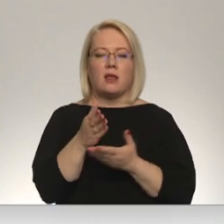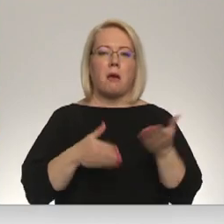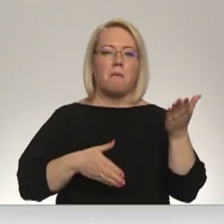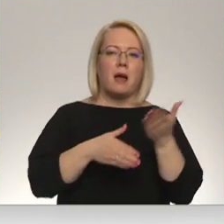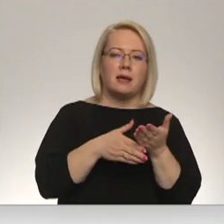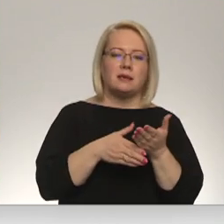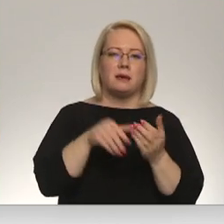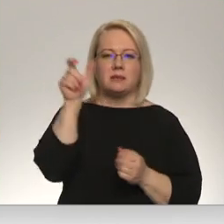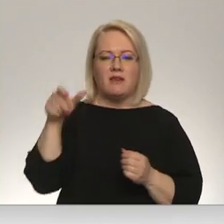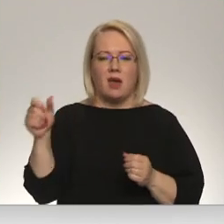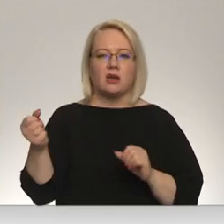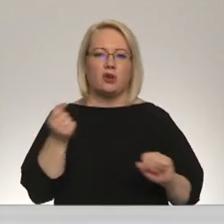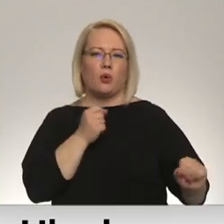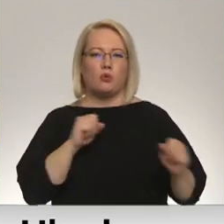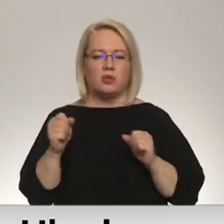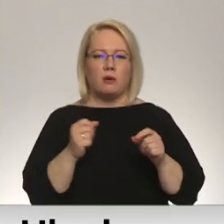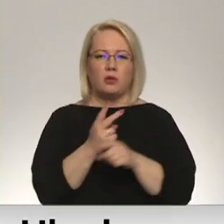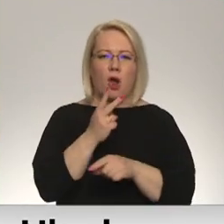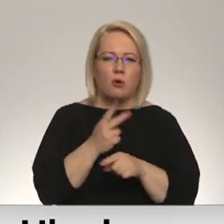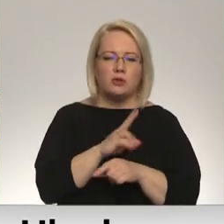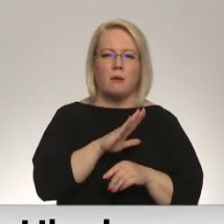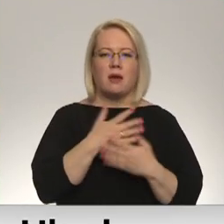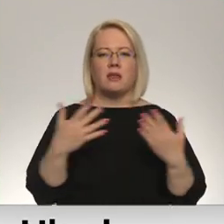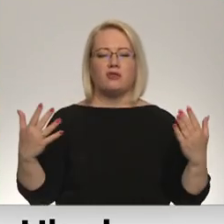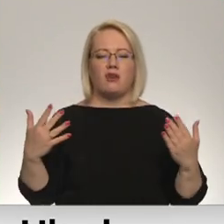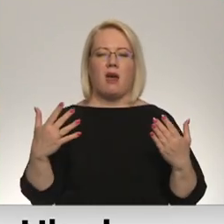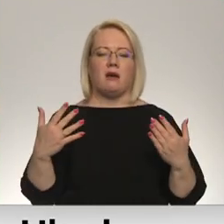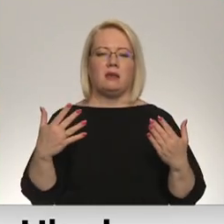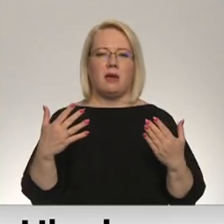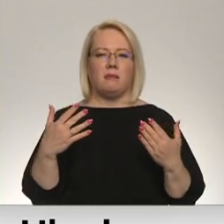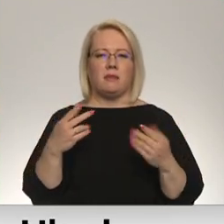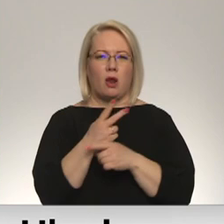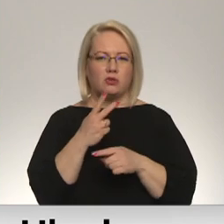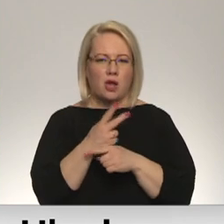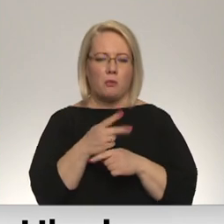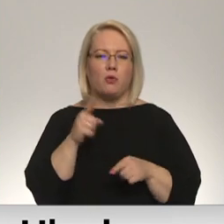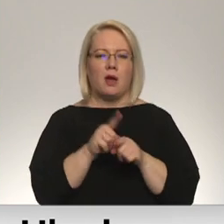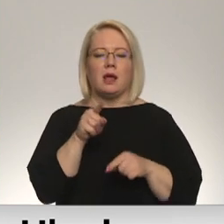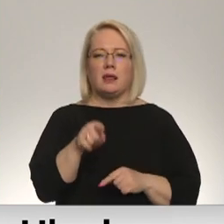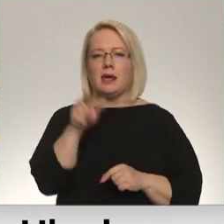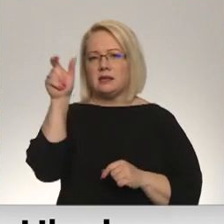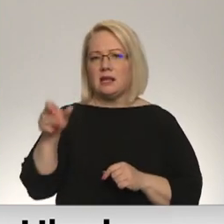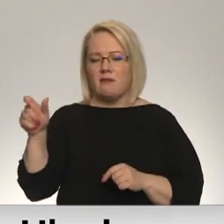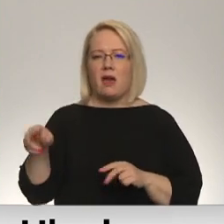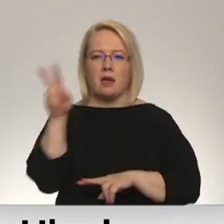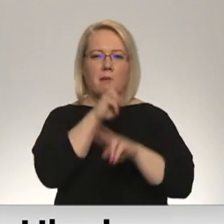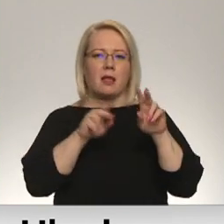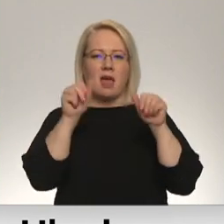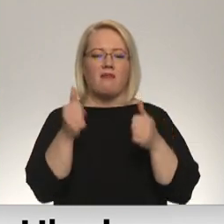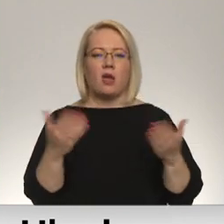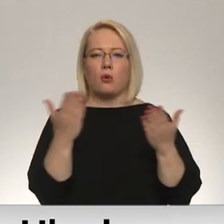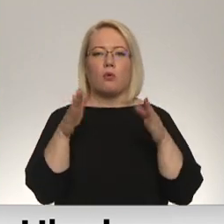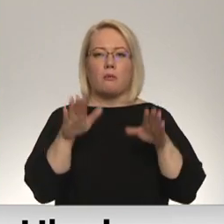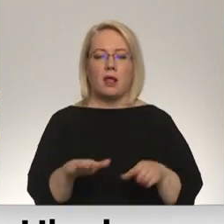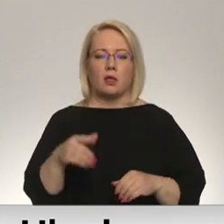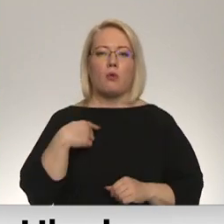traucējumiem, kas ir ar intelektuālu attīstību traucējumiem, kam ir dažādi veidi. Tāds grūtības un skaidrs, ka arī šie cilvēki meklē veidu, kur palikt un tā tālāk. Mēs jau no